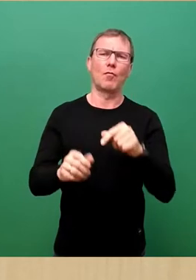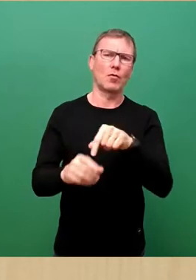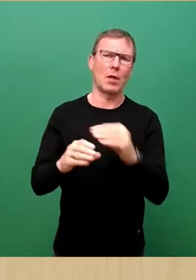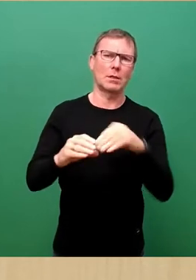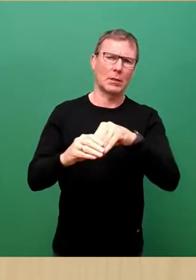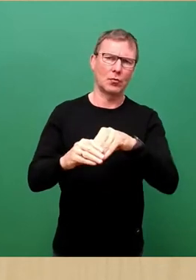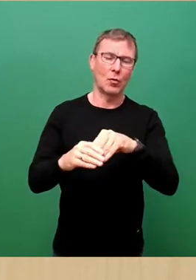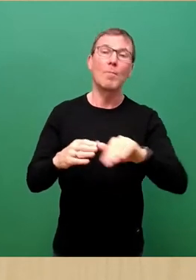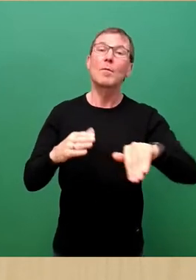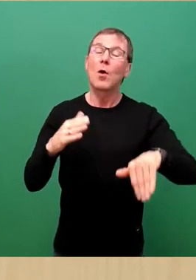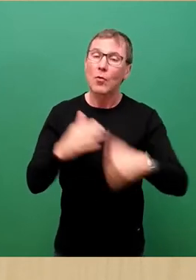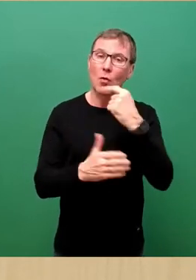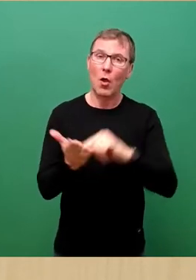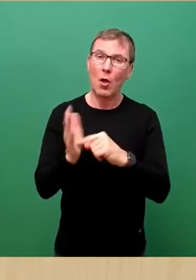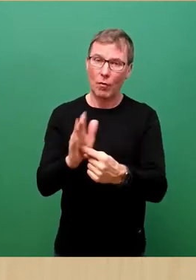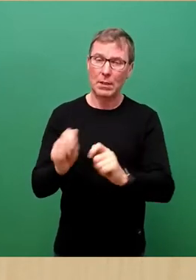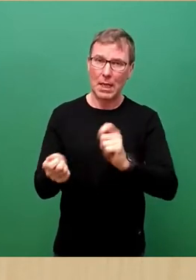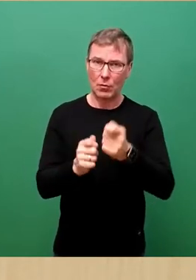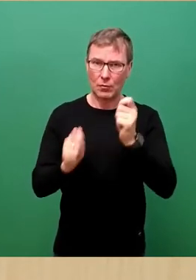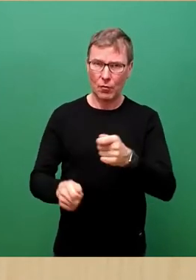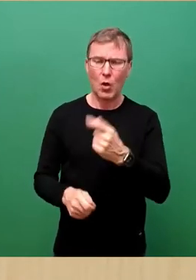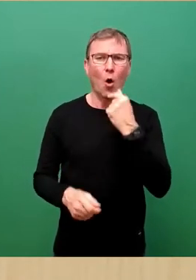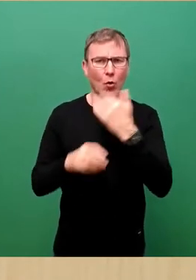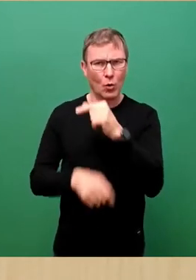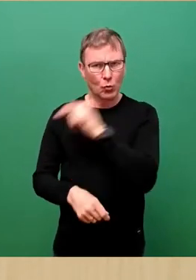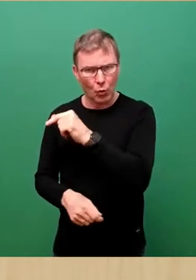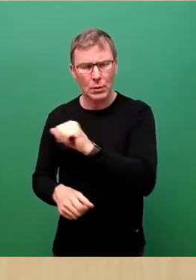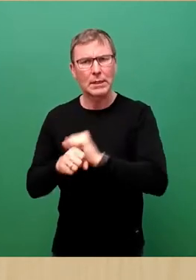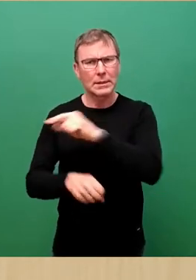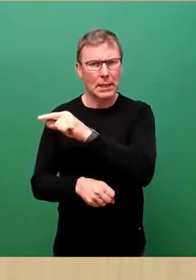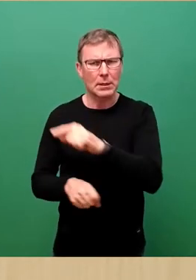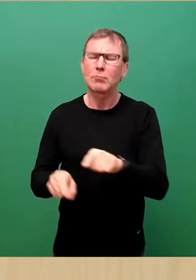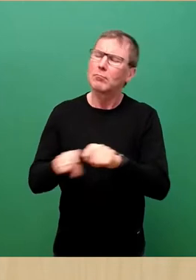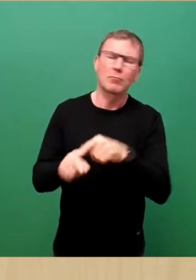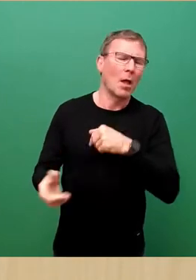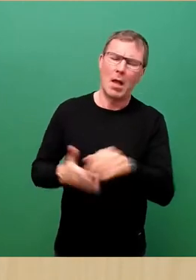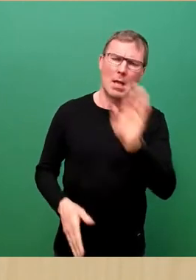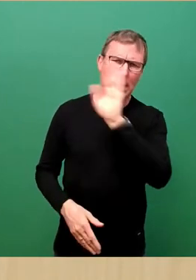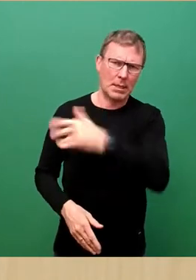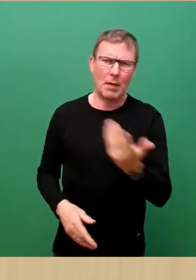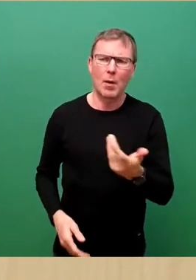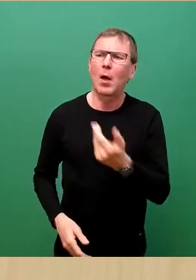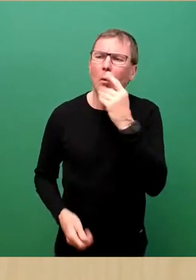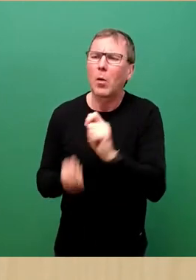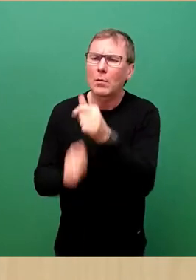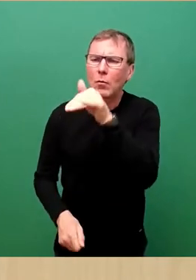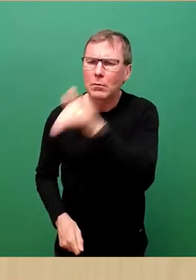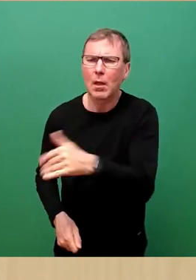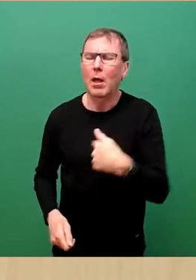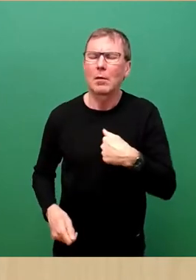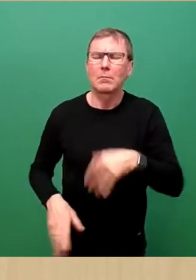vorgelegten Änderungsvorschläge von Rot-Rot-Grün und Dissidenten lehnen wir ebenso ab, da sie wieder Änderungen reinbringen, die wir nicht mittragen können.